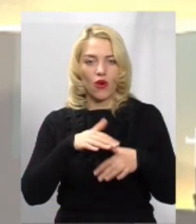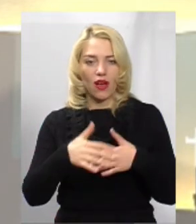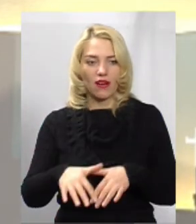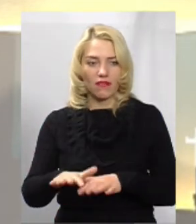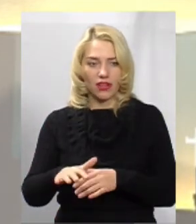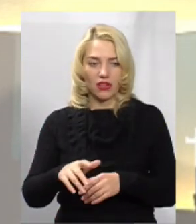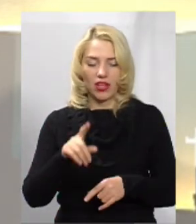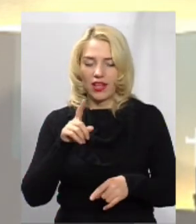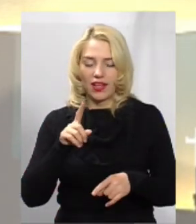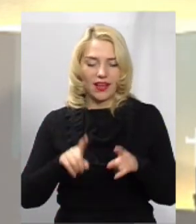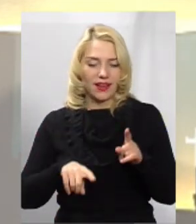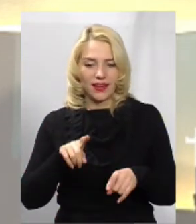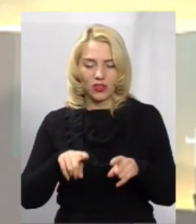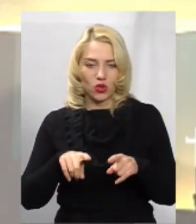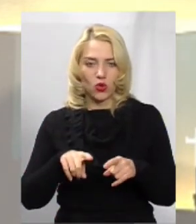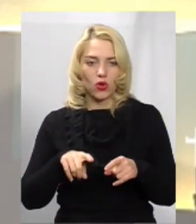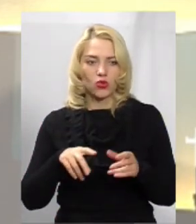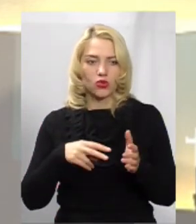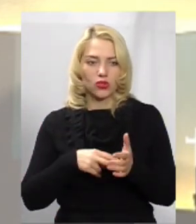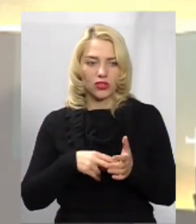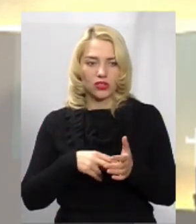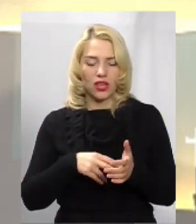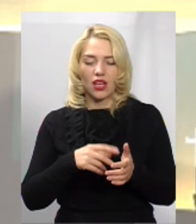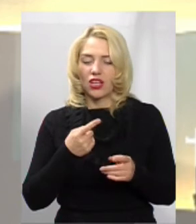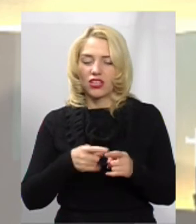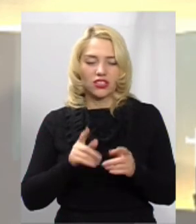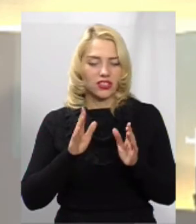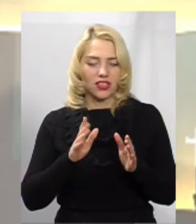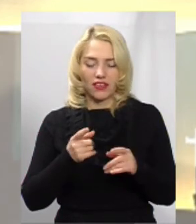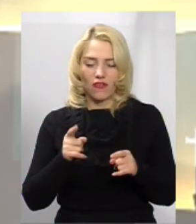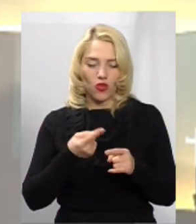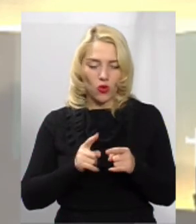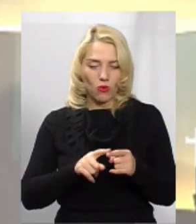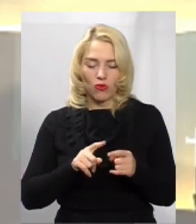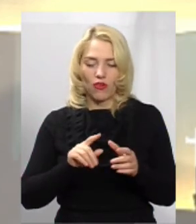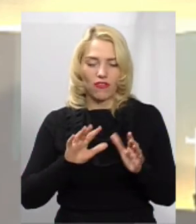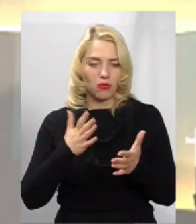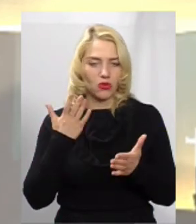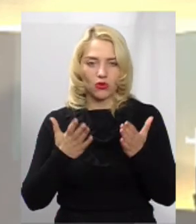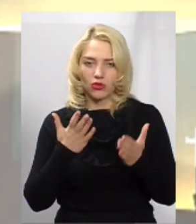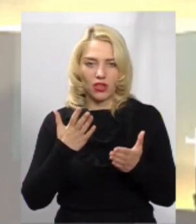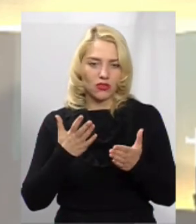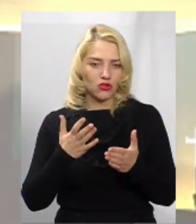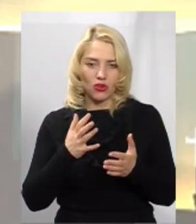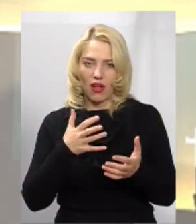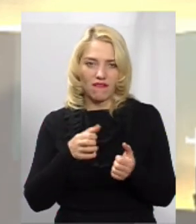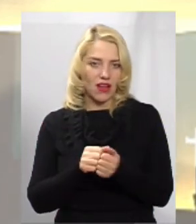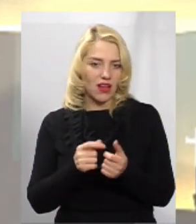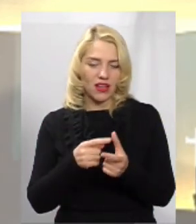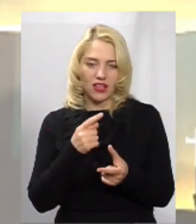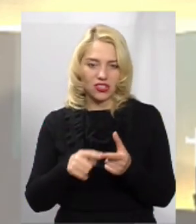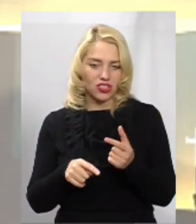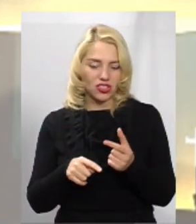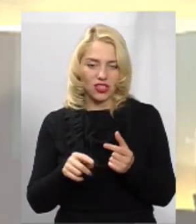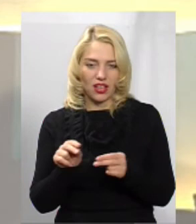дуже рідко стоїть, тільки випадку, якщо ми ремонтуємо дороги або аварія. А так вона їде доволі швидко